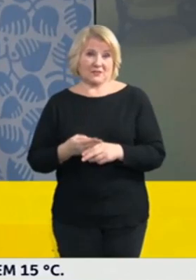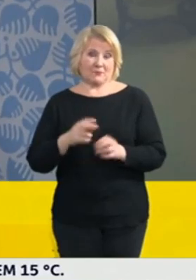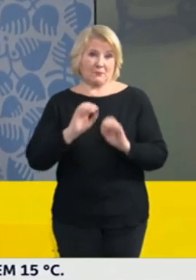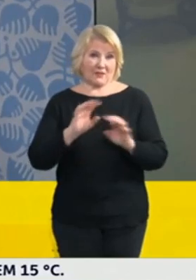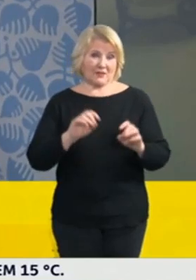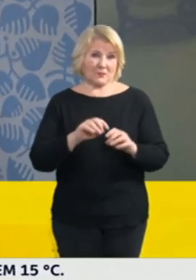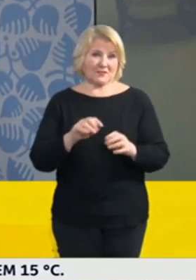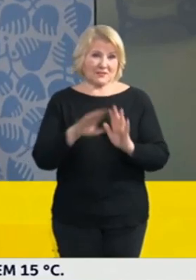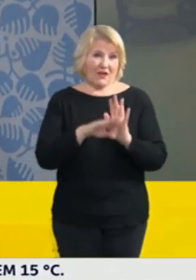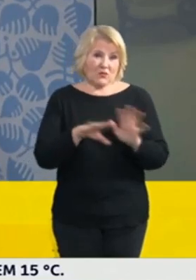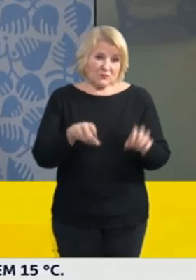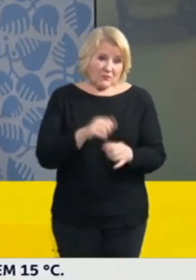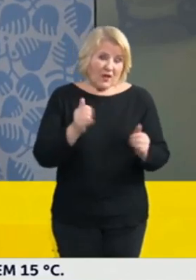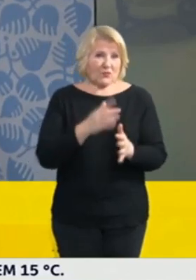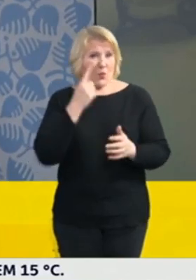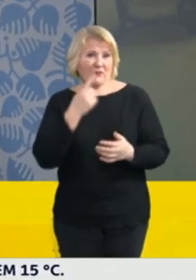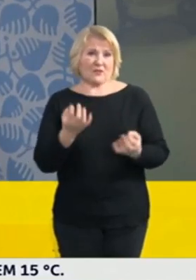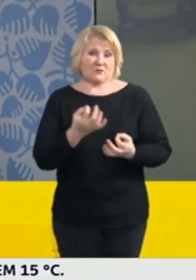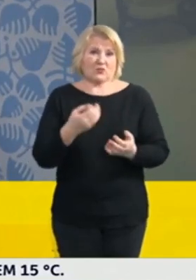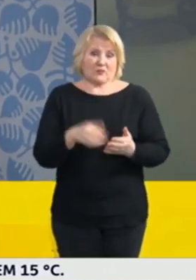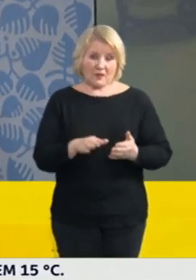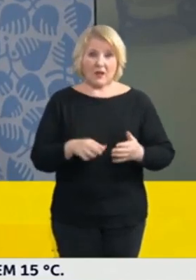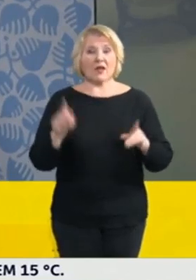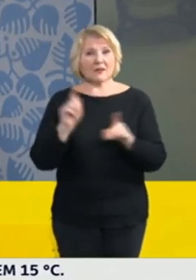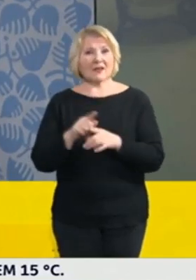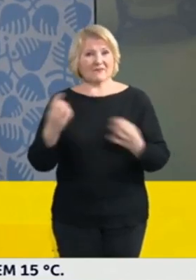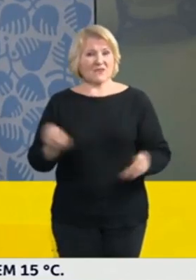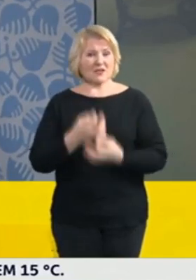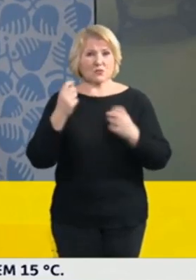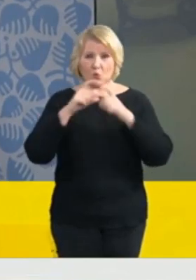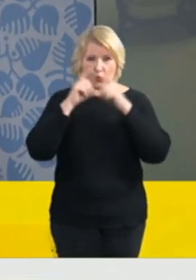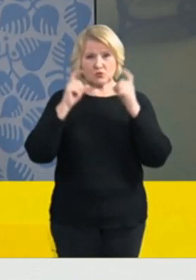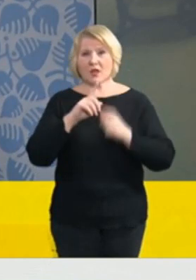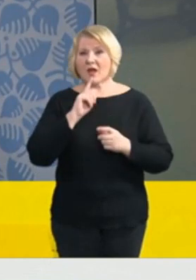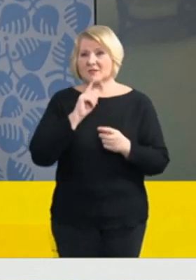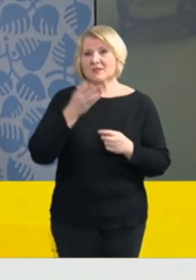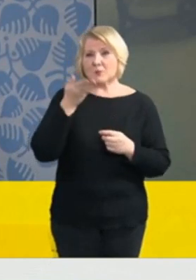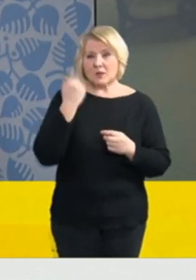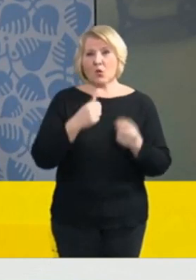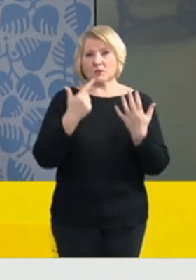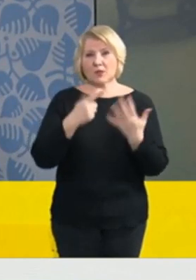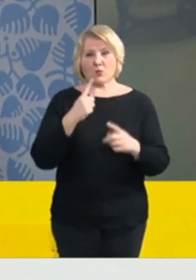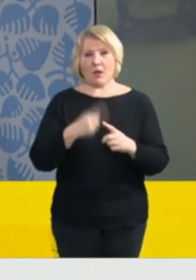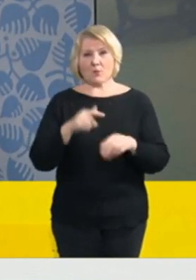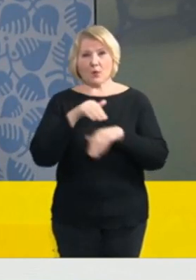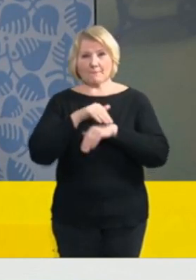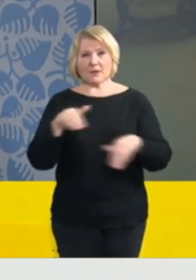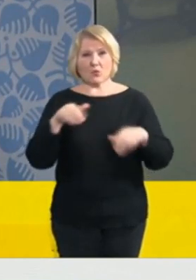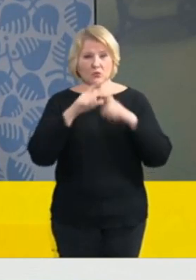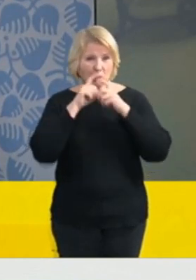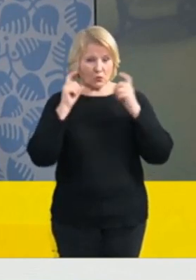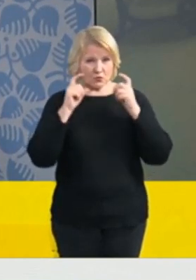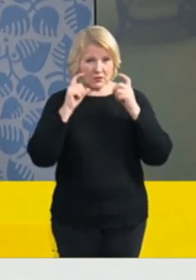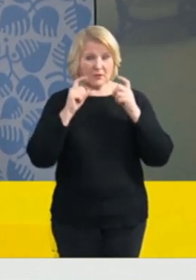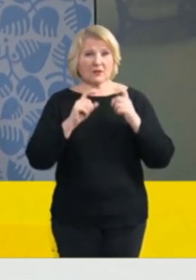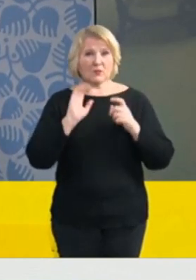u těch roušek si myslím, že to bylo, myslím, 7,5 milionů roušek, které budou distribuovány